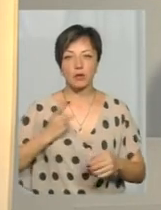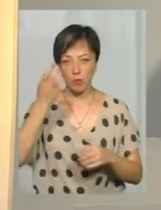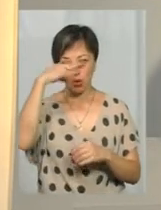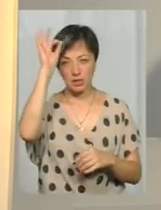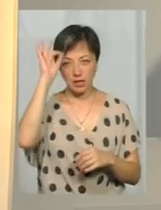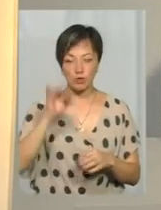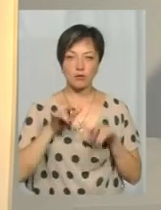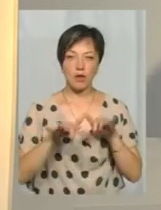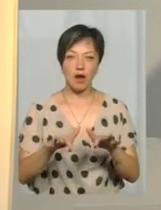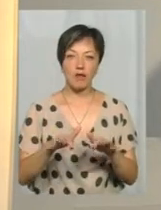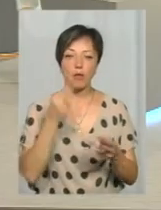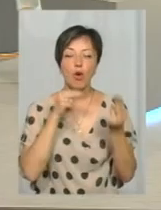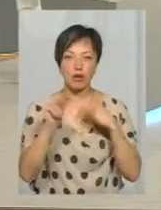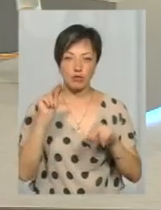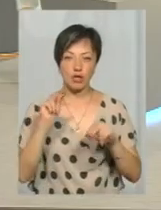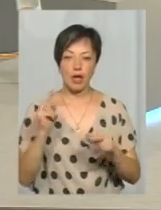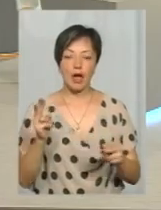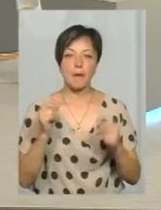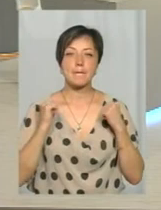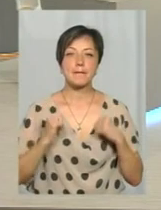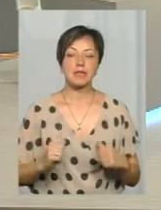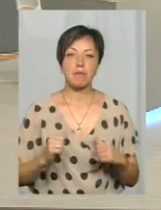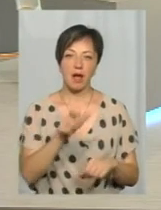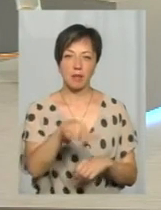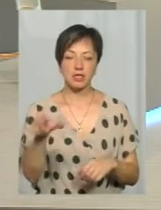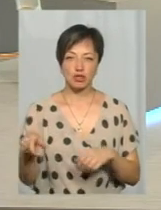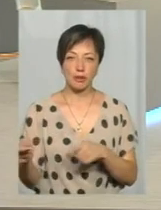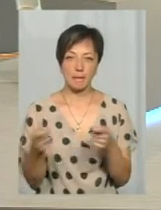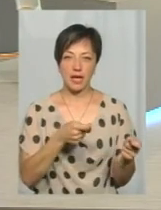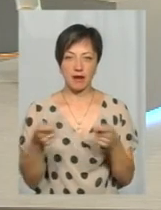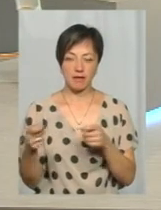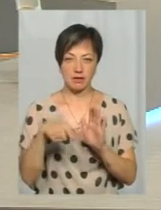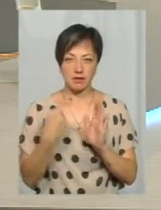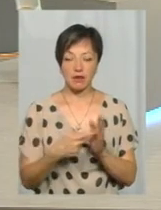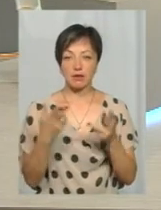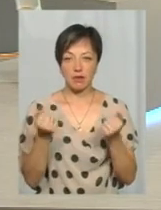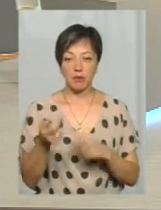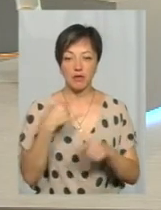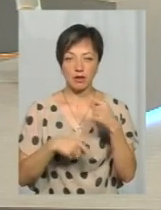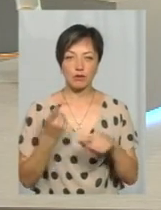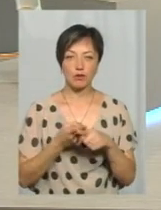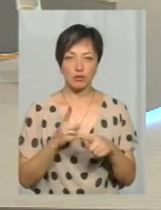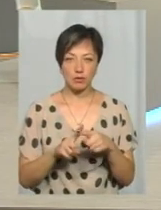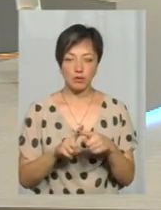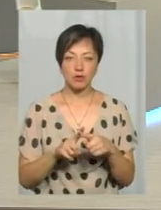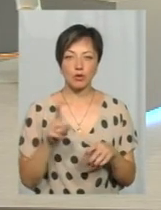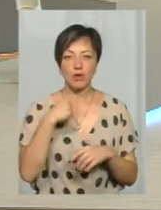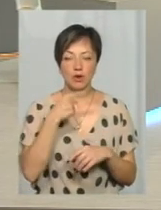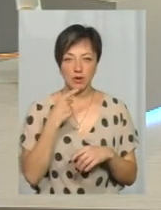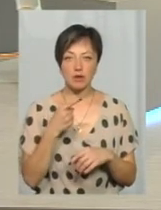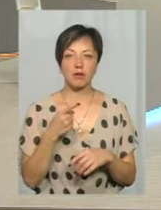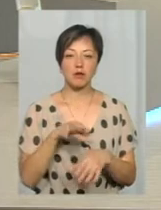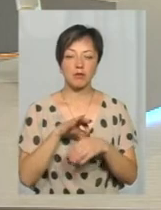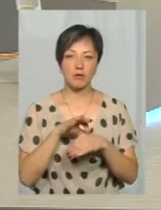поліцейських у справі поліпшення безпеки пасажирських перевезень. Прошу, пане. Якраз повернемось до того, про що ми говорили. Ми вже